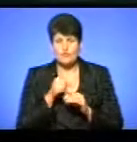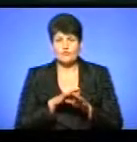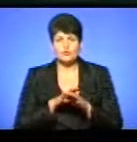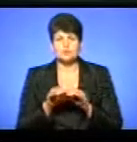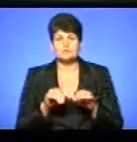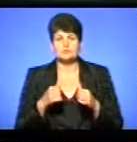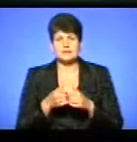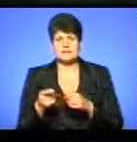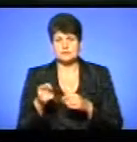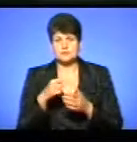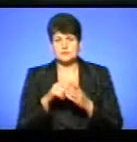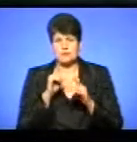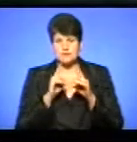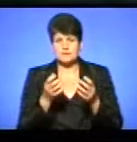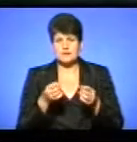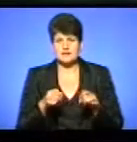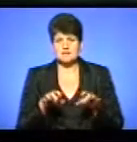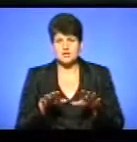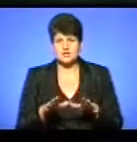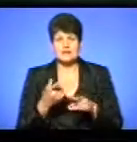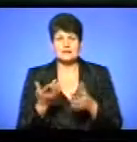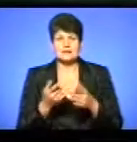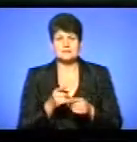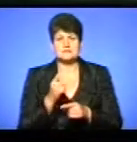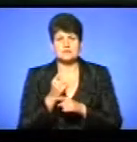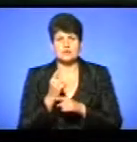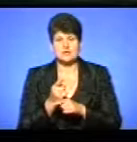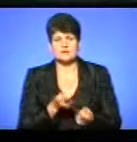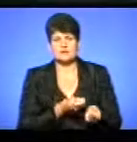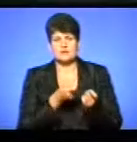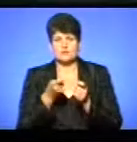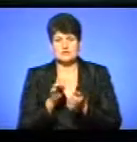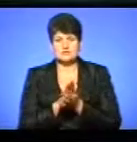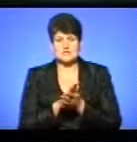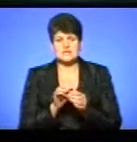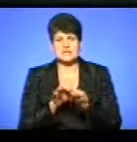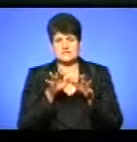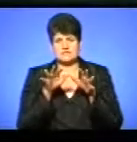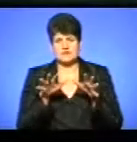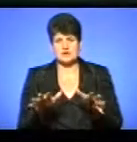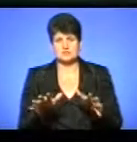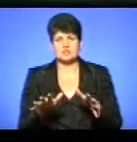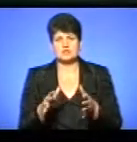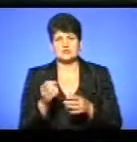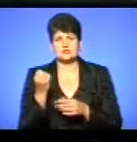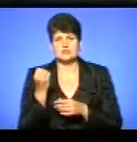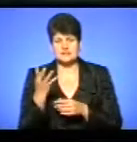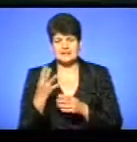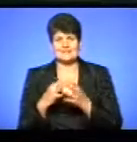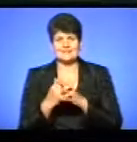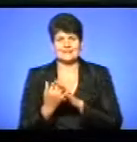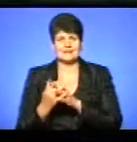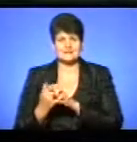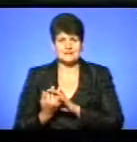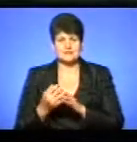Тернопільської міської ради прийняв рішення, яким заборонив вивозити на сміттєзвалище побутові відходи з 14 населених пунктів